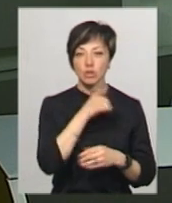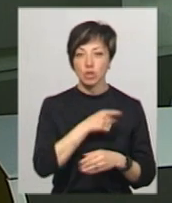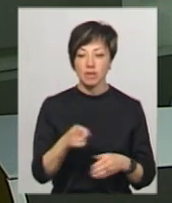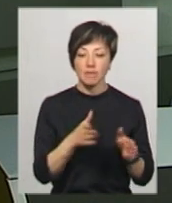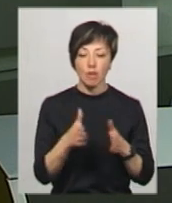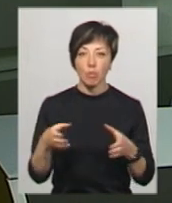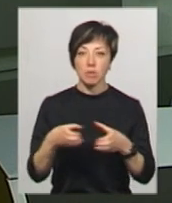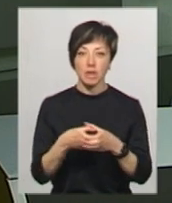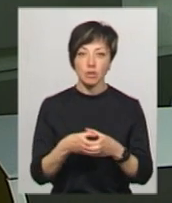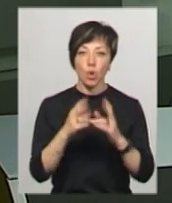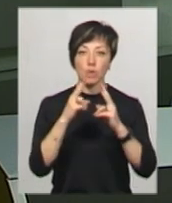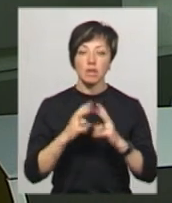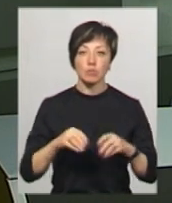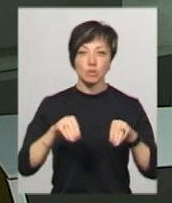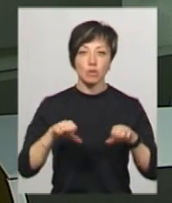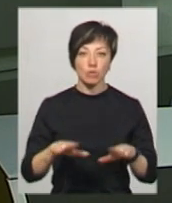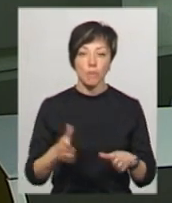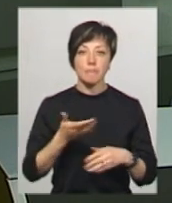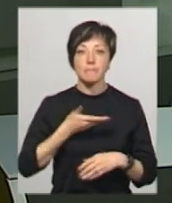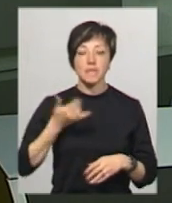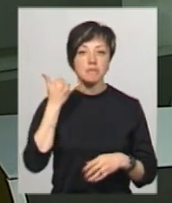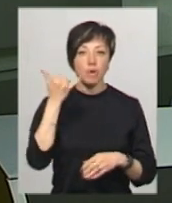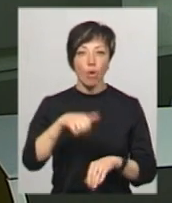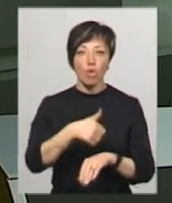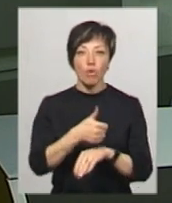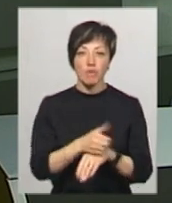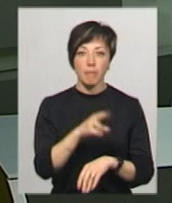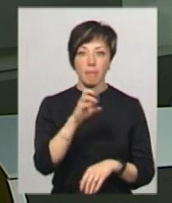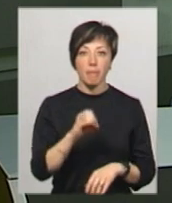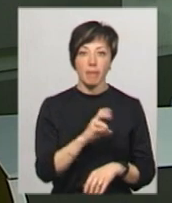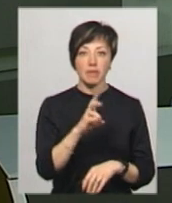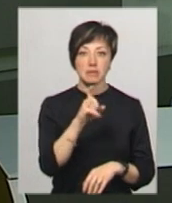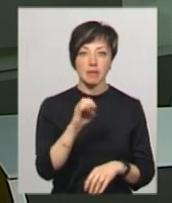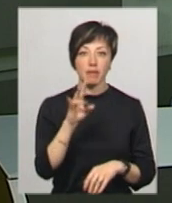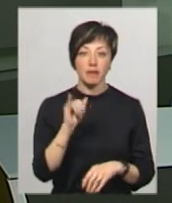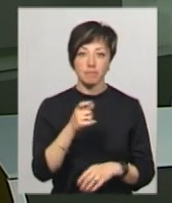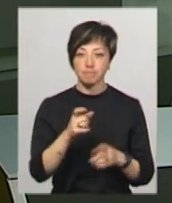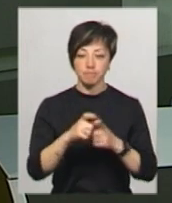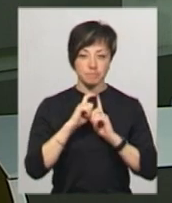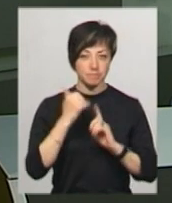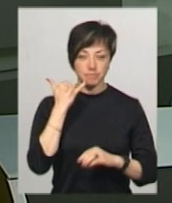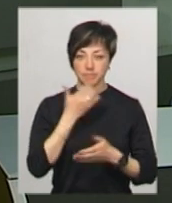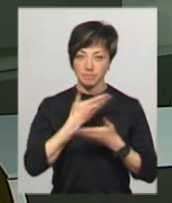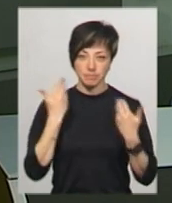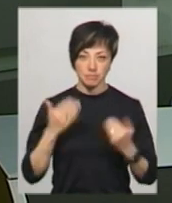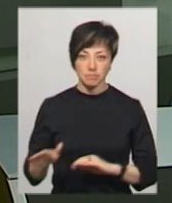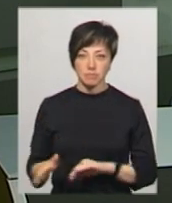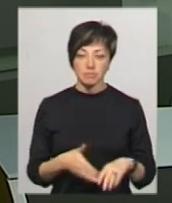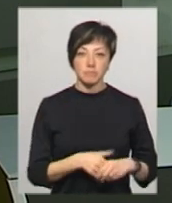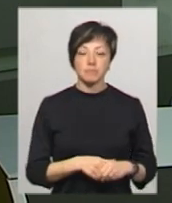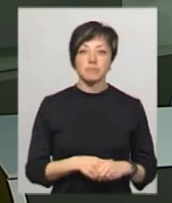регламентному комітету, щоб розглянути постанови, ми зателефонували його голові Павлу Пінзенуку. Він поки що на дзвінки не відповідає.